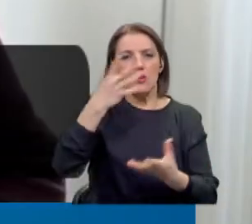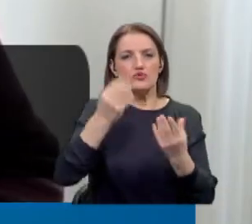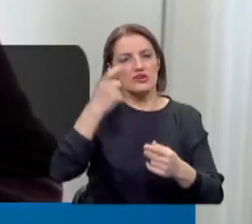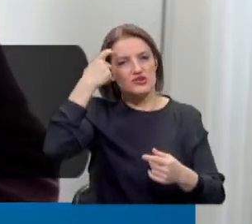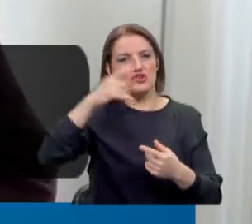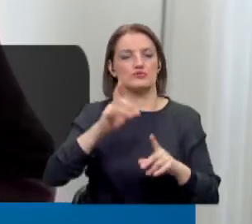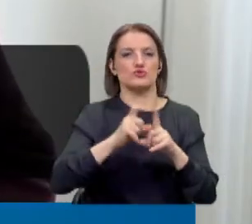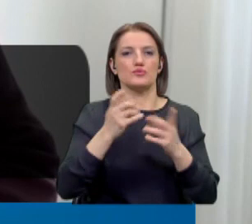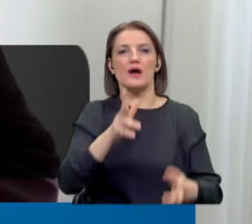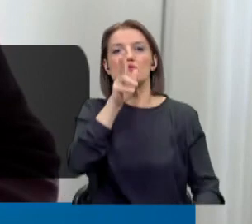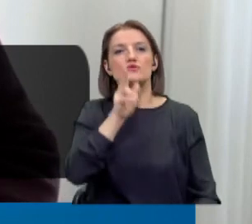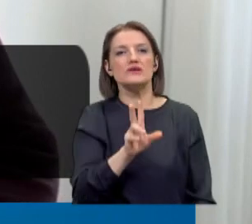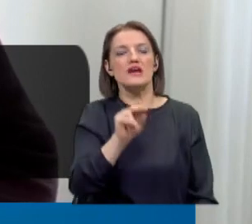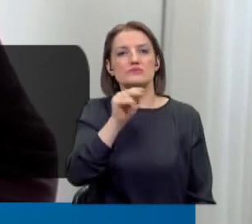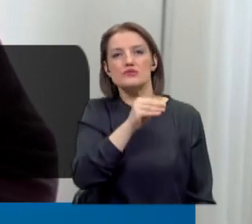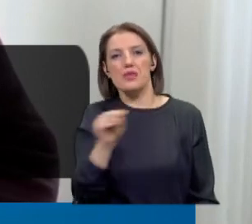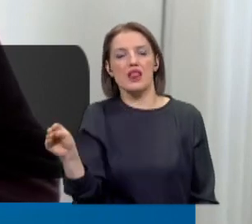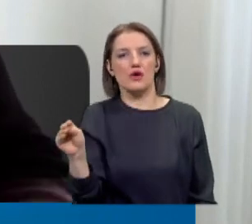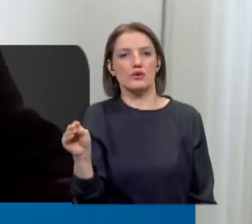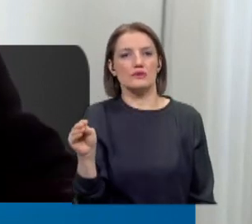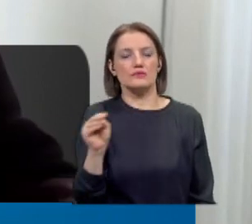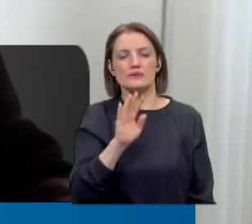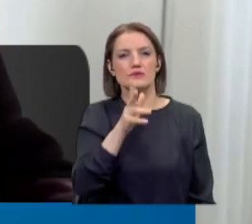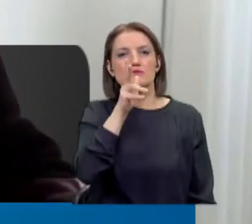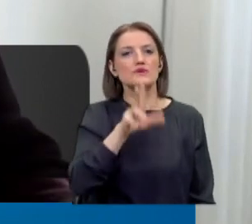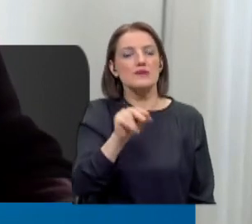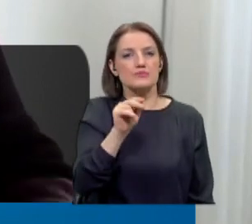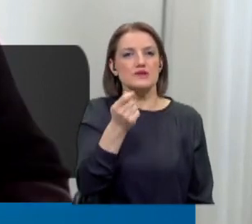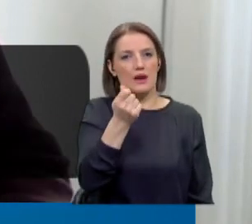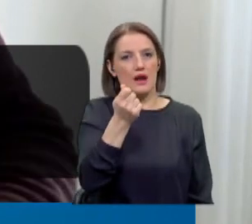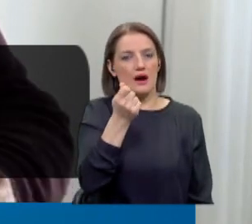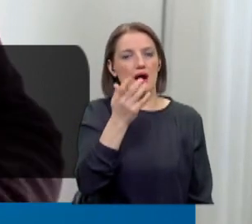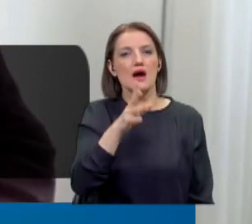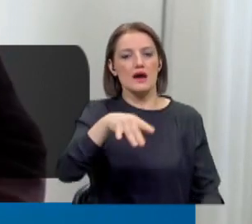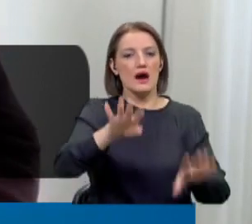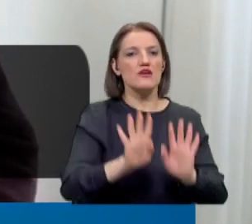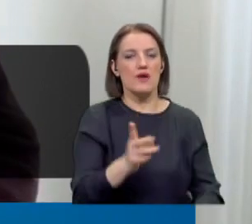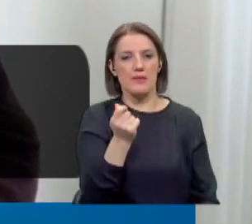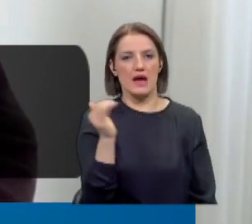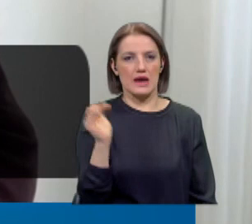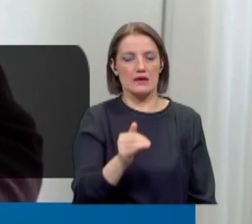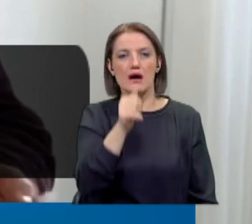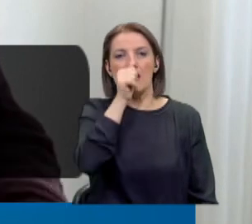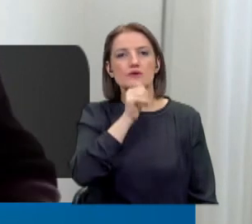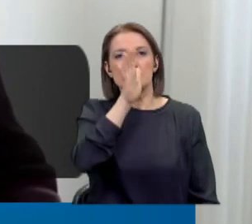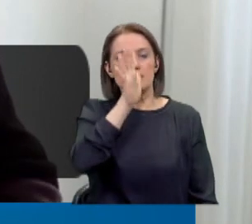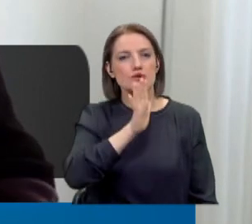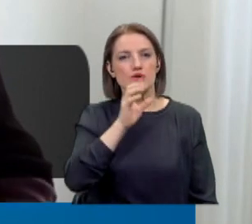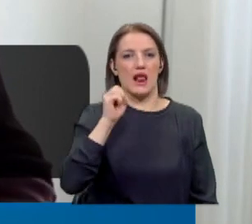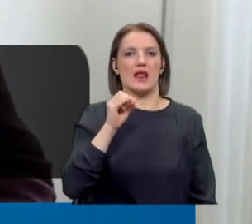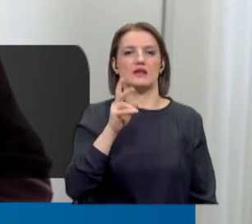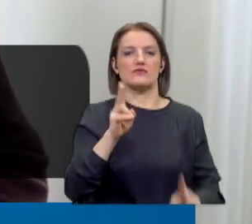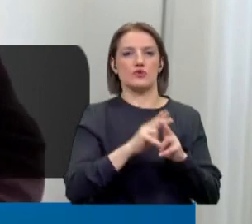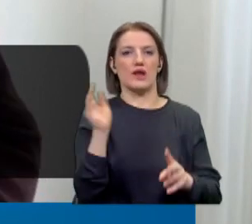Biz 370 milyon şey geldi, kalorifer parası geldi. 6'ya 100 milyon, 500 milyon CRM